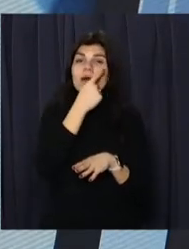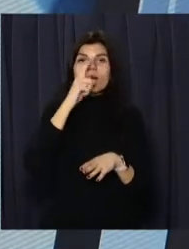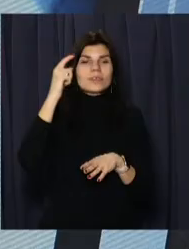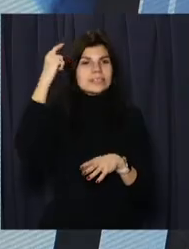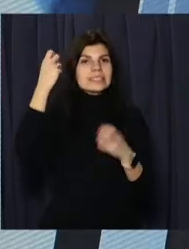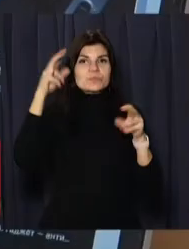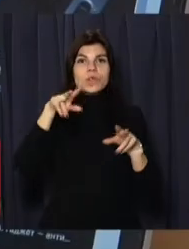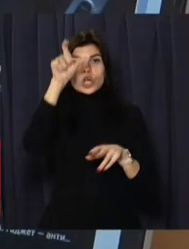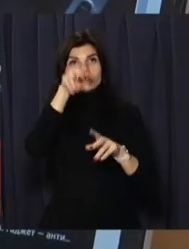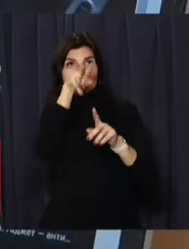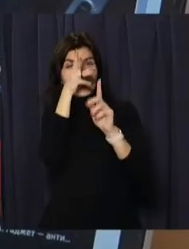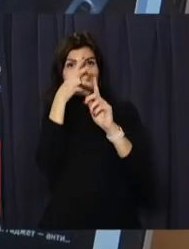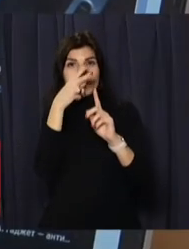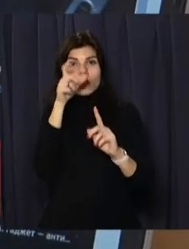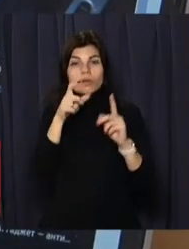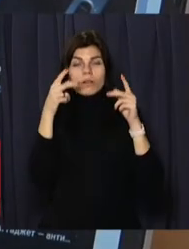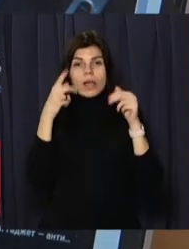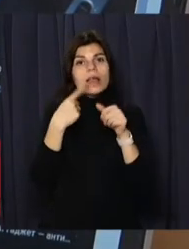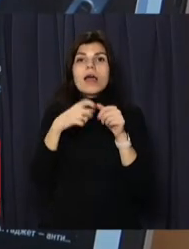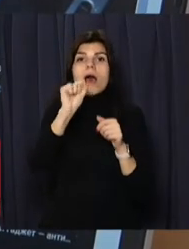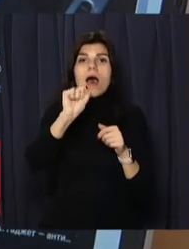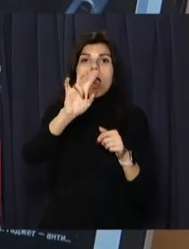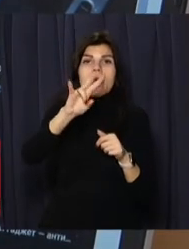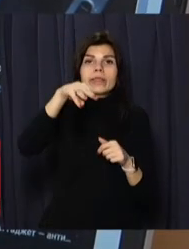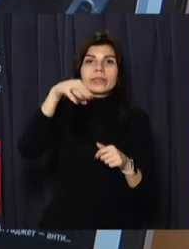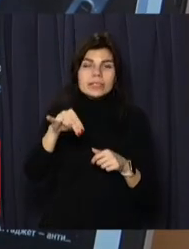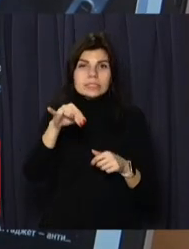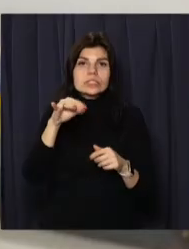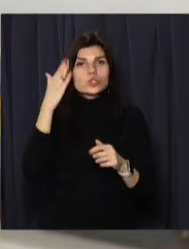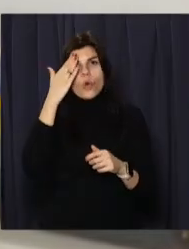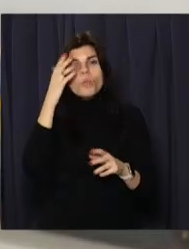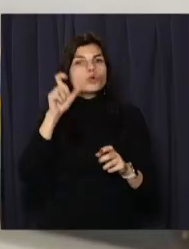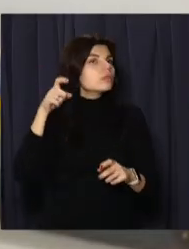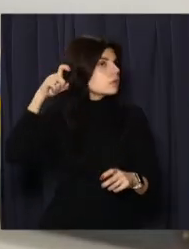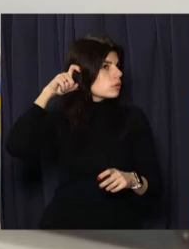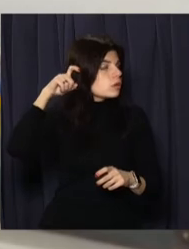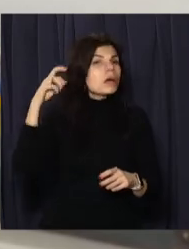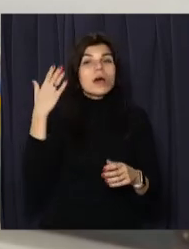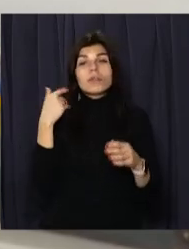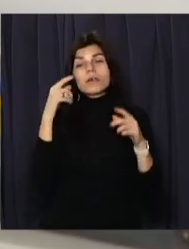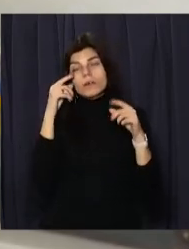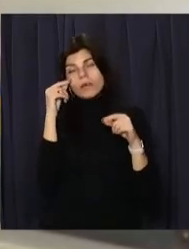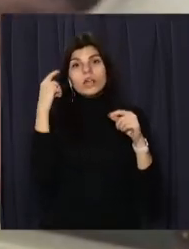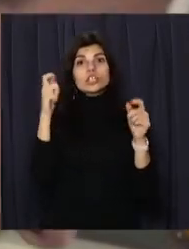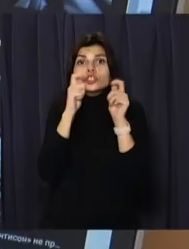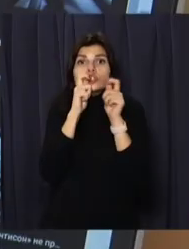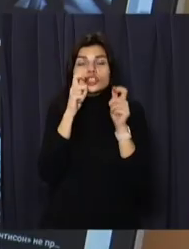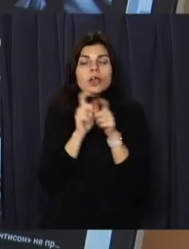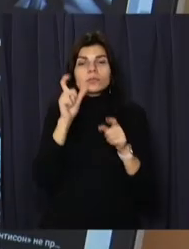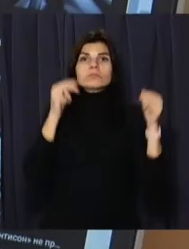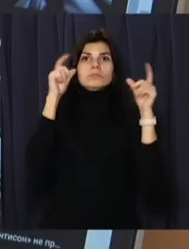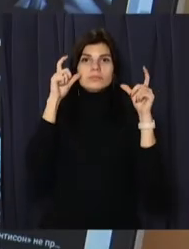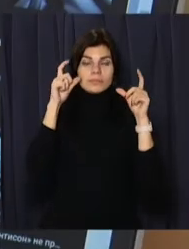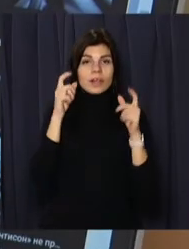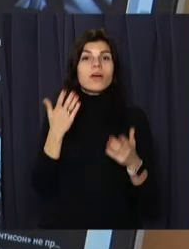фіксують стан водія. Або ж як прилад антисон, що чіпляється на вухо кермувальника та після засинання пищить, каже юний розробник. Та у